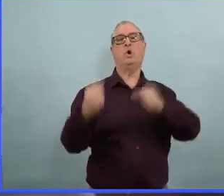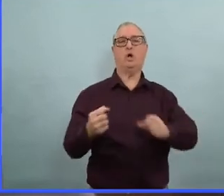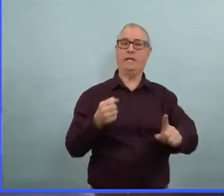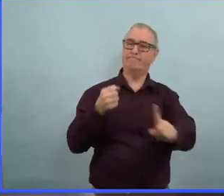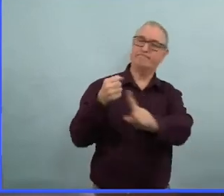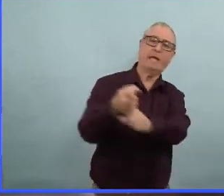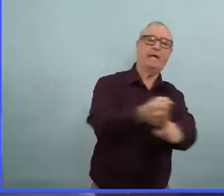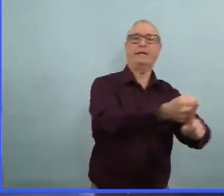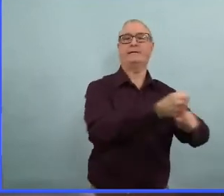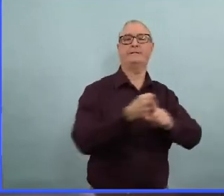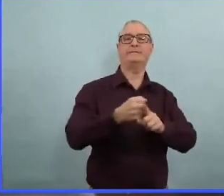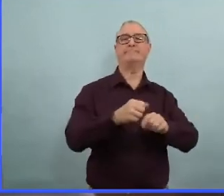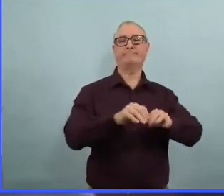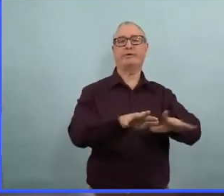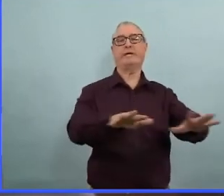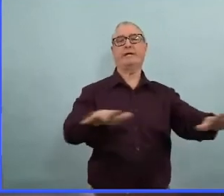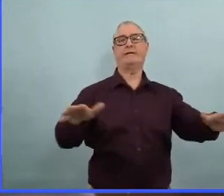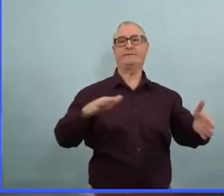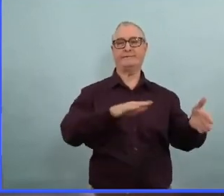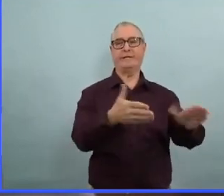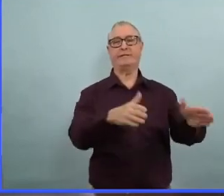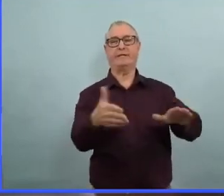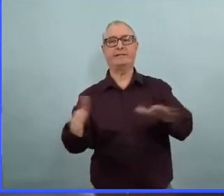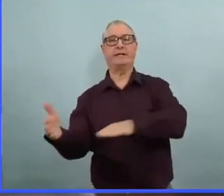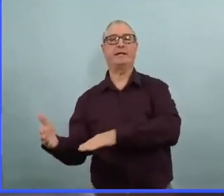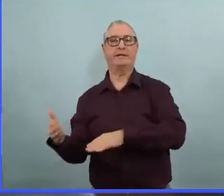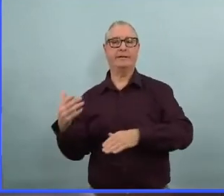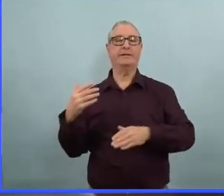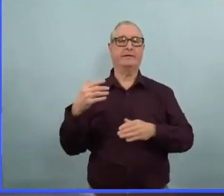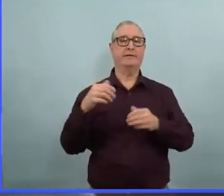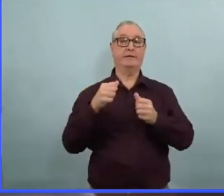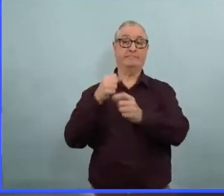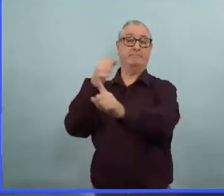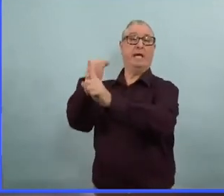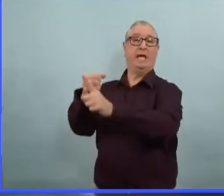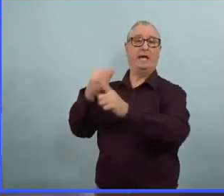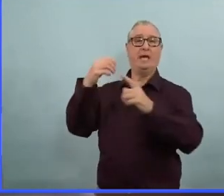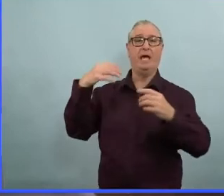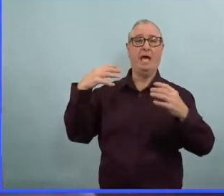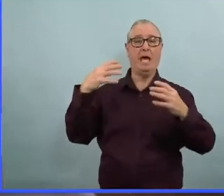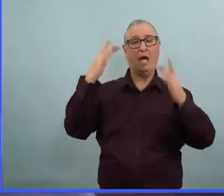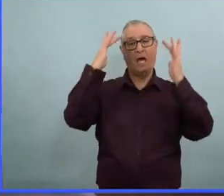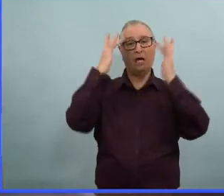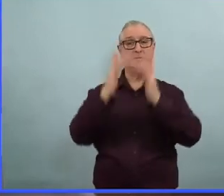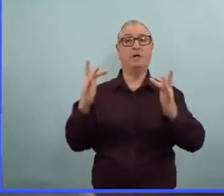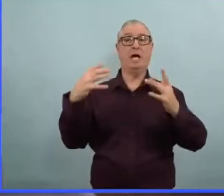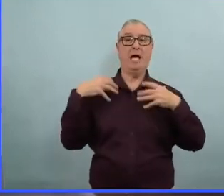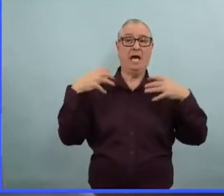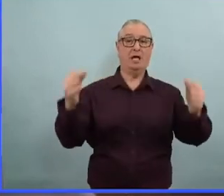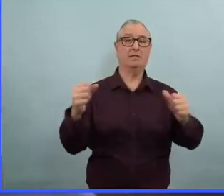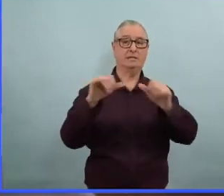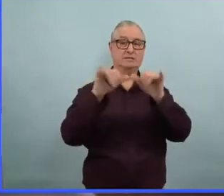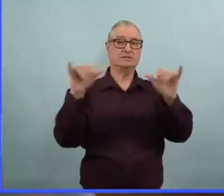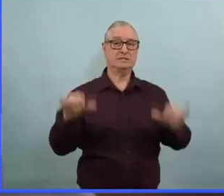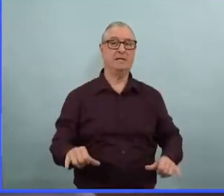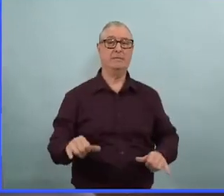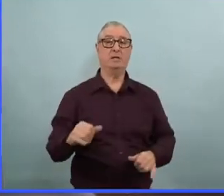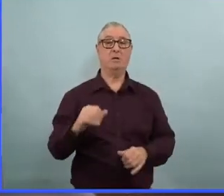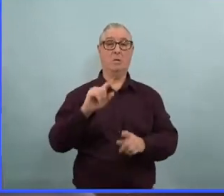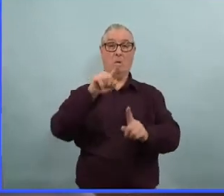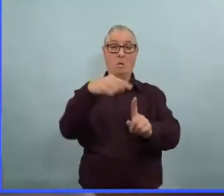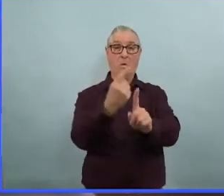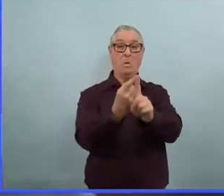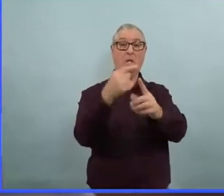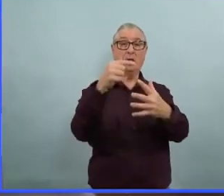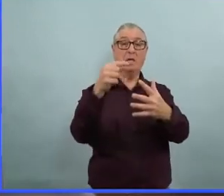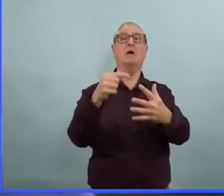santé et de la santé publique mais ça n'est pas le seul facteur qui est un déterminant de la santé en général pour la population quand